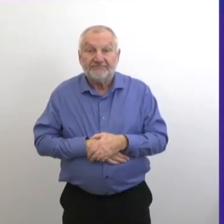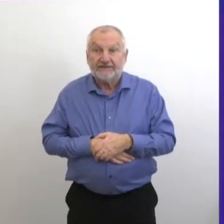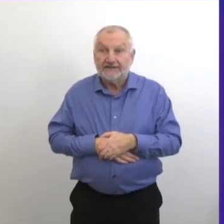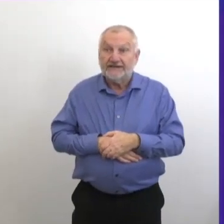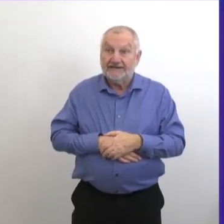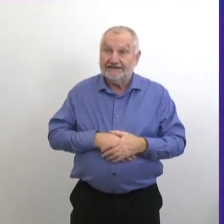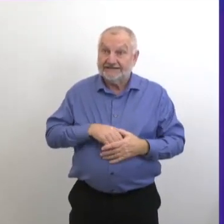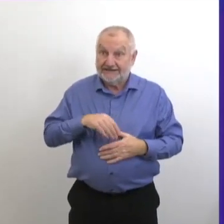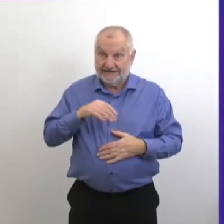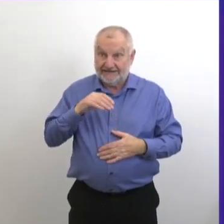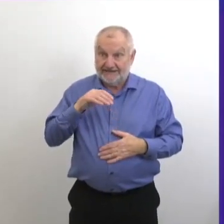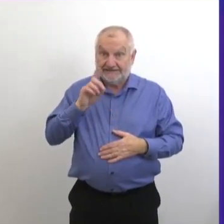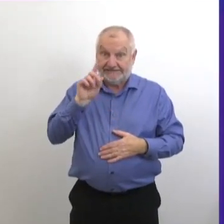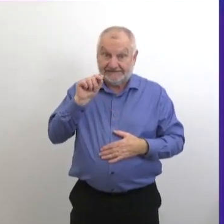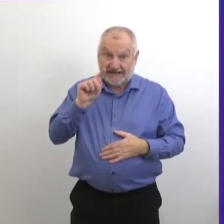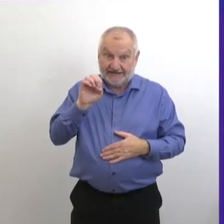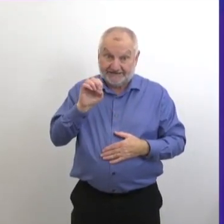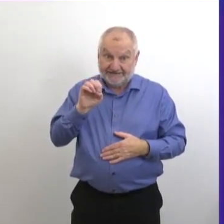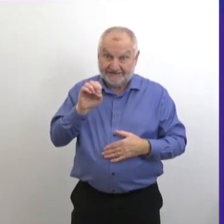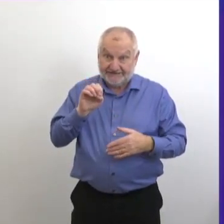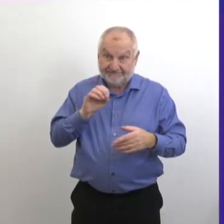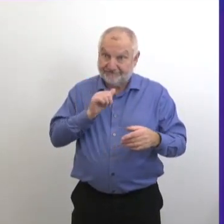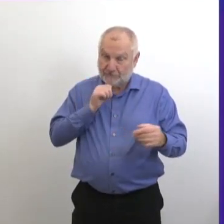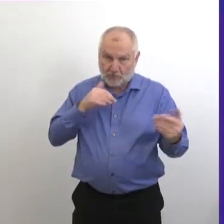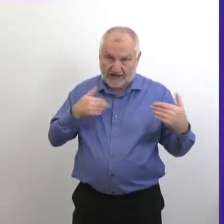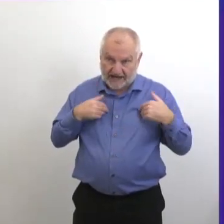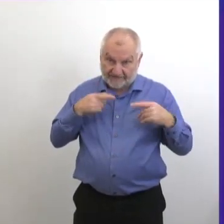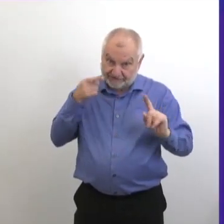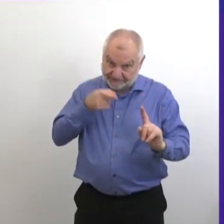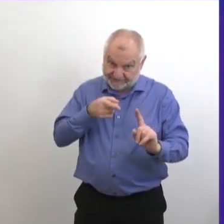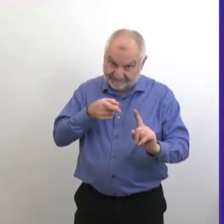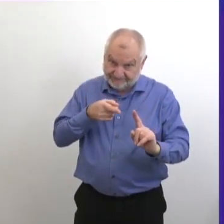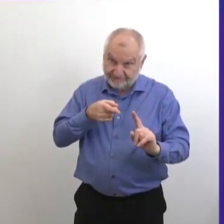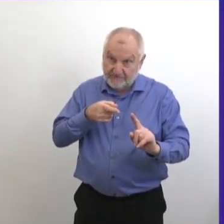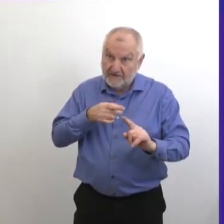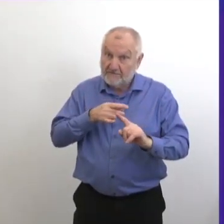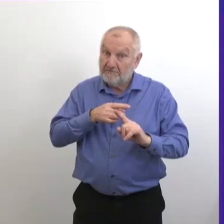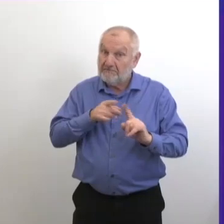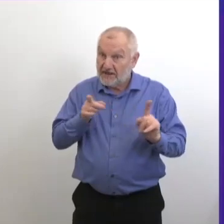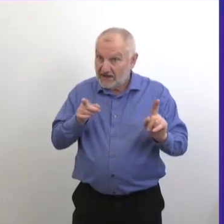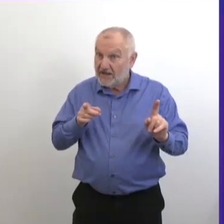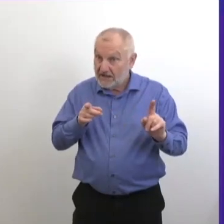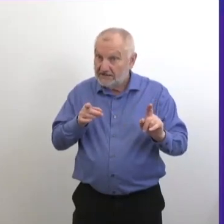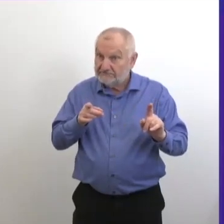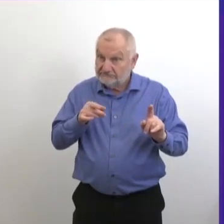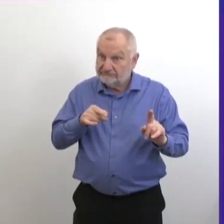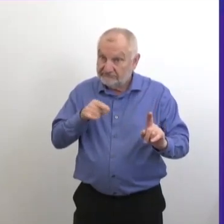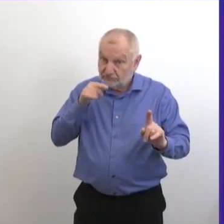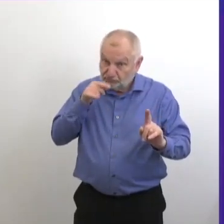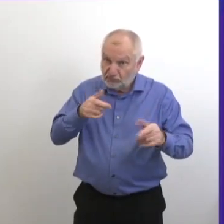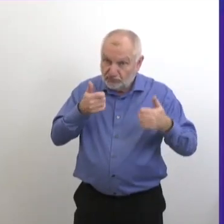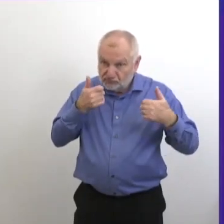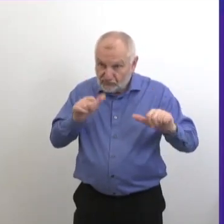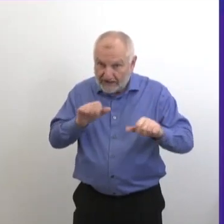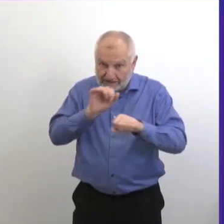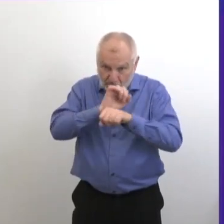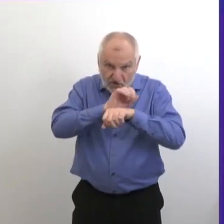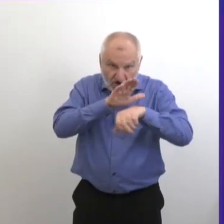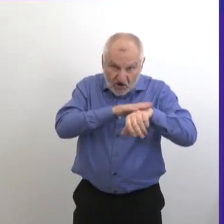date de publication, mais je sais que'est quelque chose sur quoi on travaille maintenant. Je ne peux pas vous donner une date maintenant,